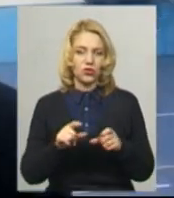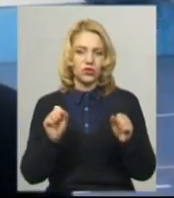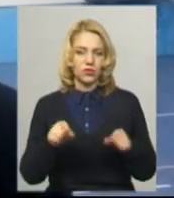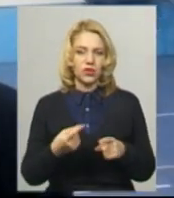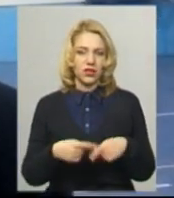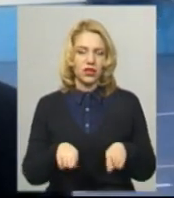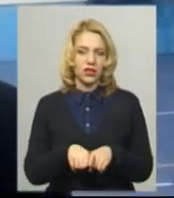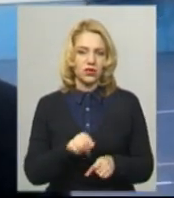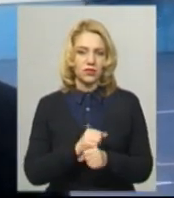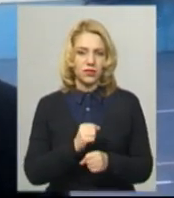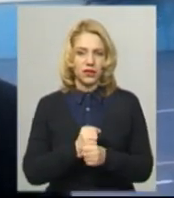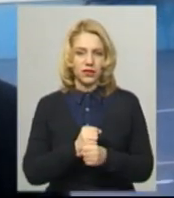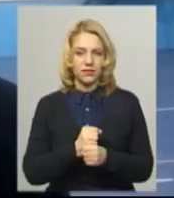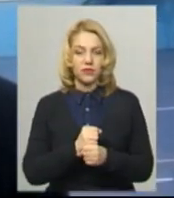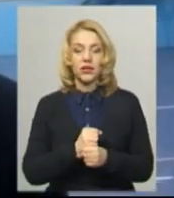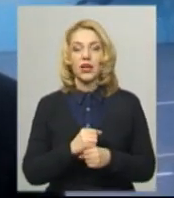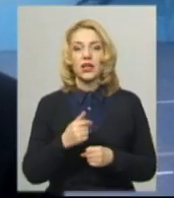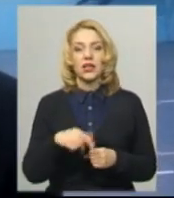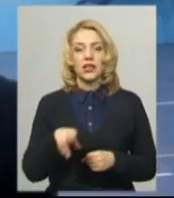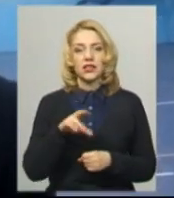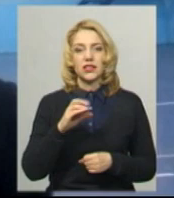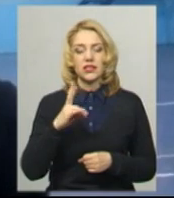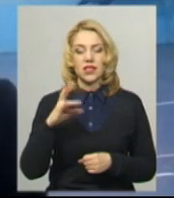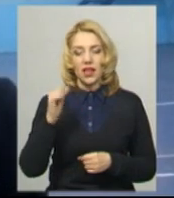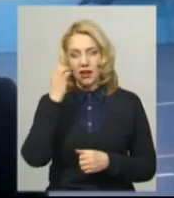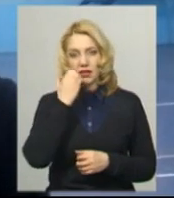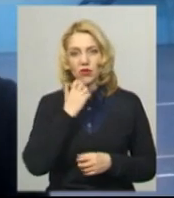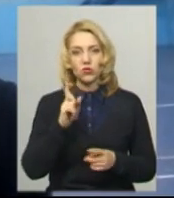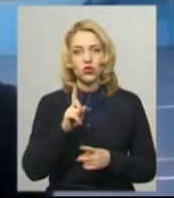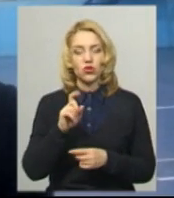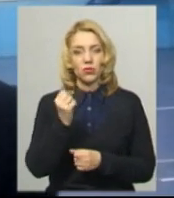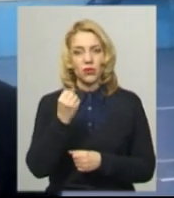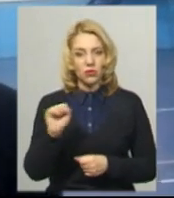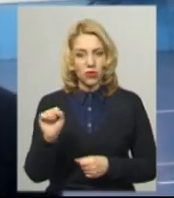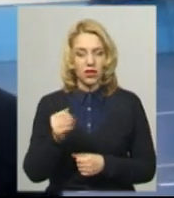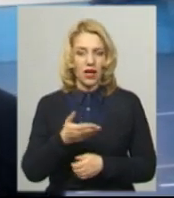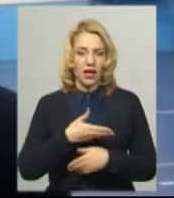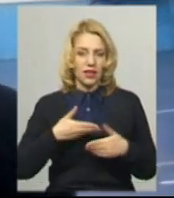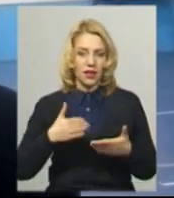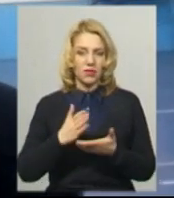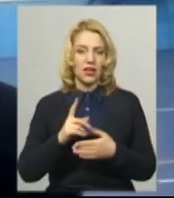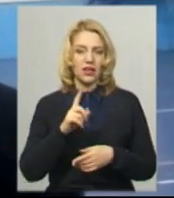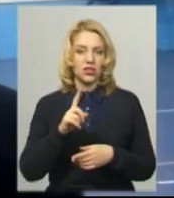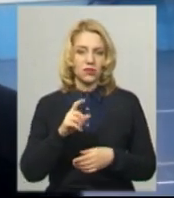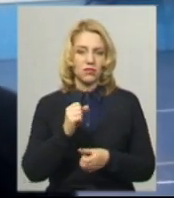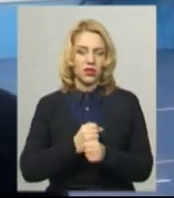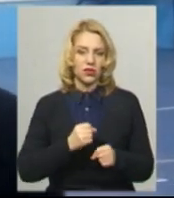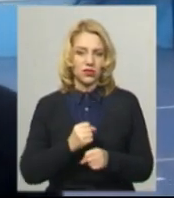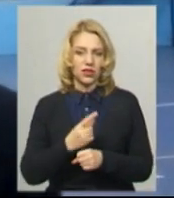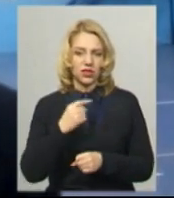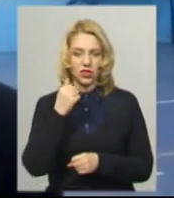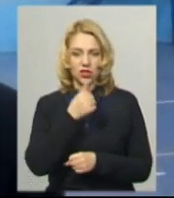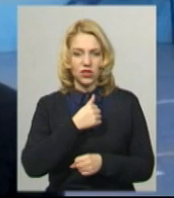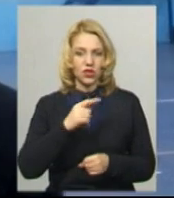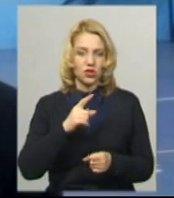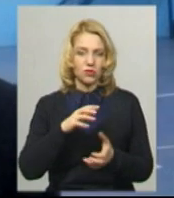зробили. Ми раді за команду «Десну», що вони перемогли, а нам є над чим працювати ще рік, щоб стремитися